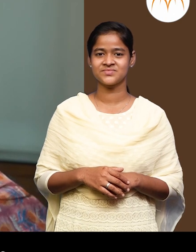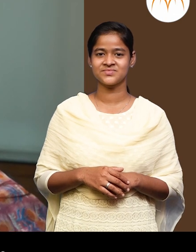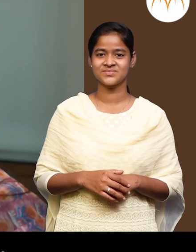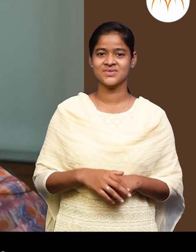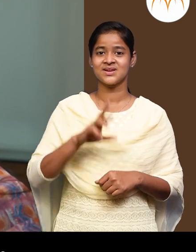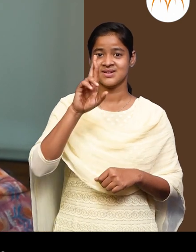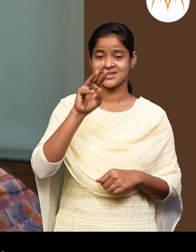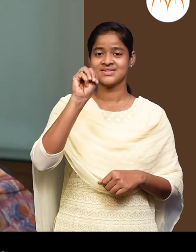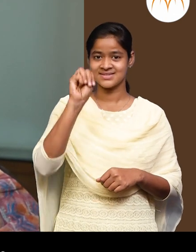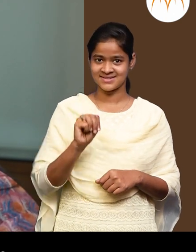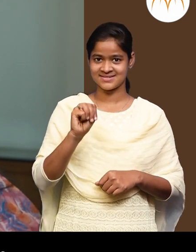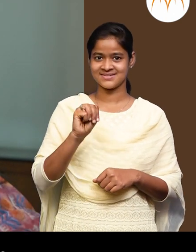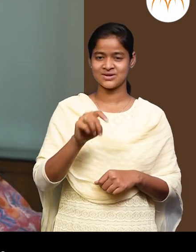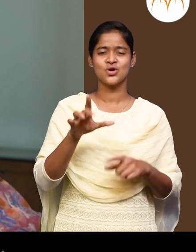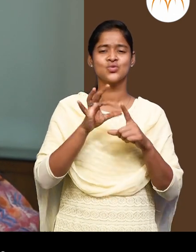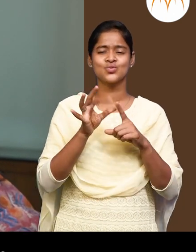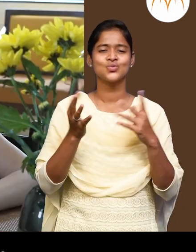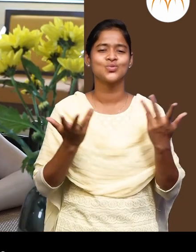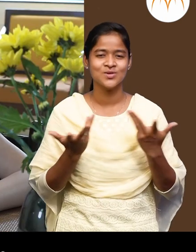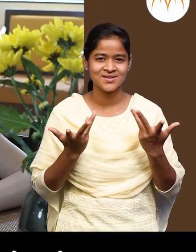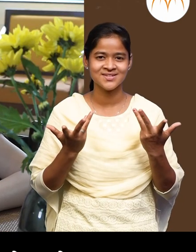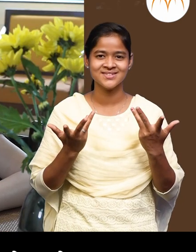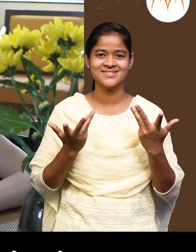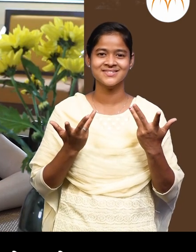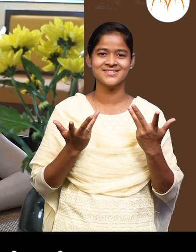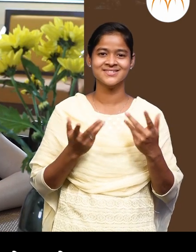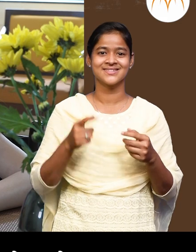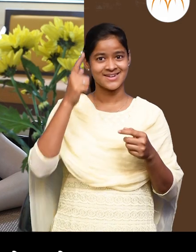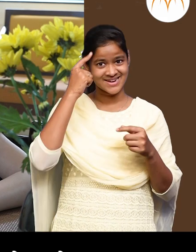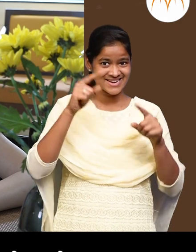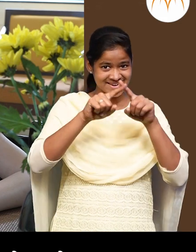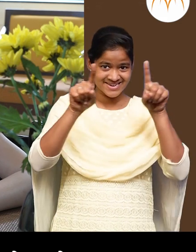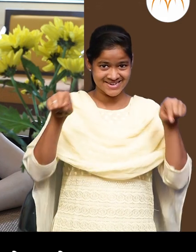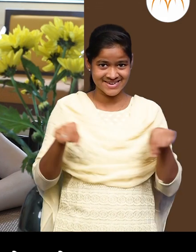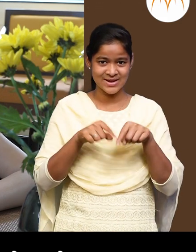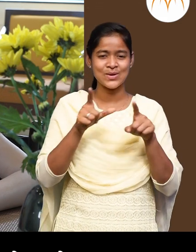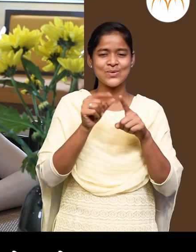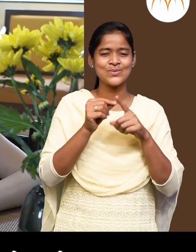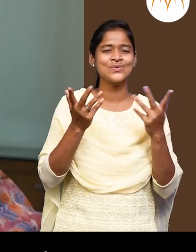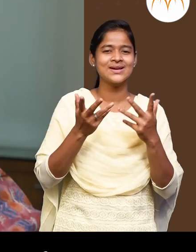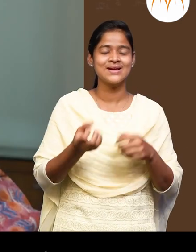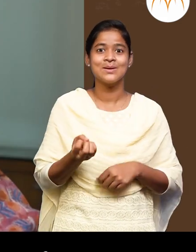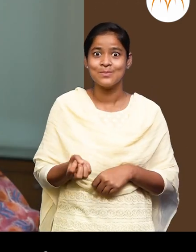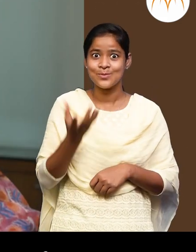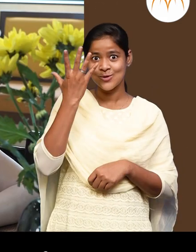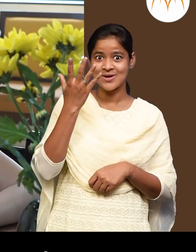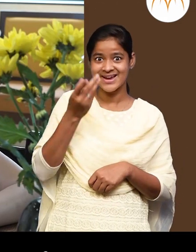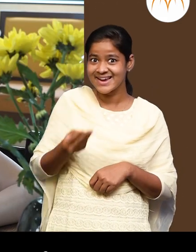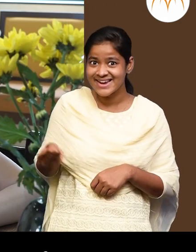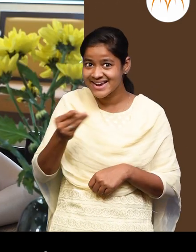रमा काई काड़ती हैजगा पाटीवर? सकालची रंगोडी इथे जमतिये कते बक्ते हो